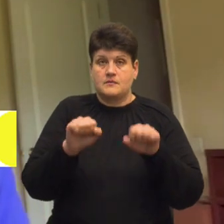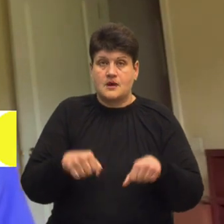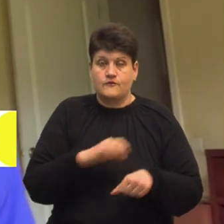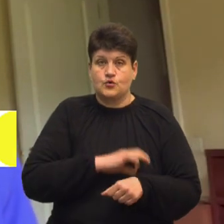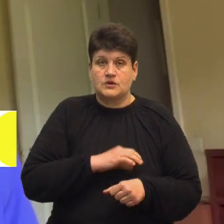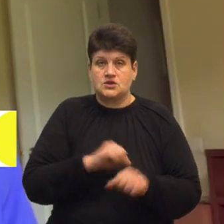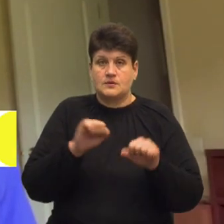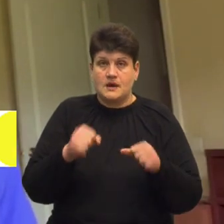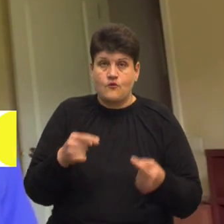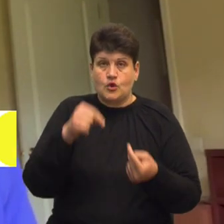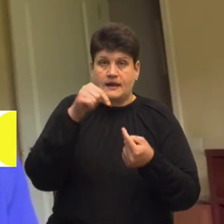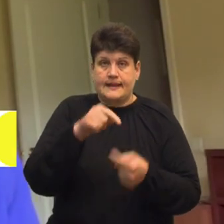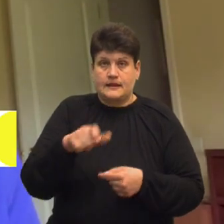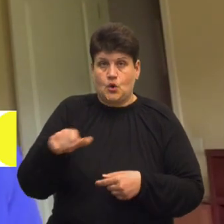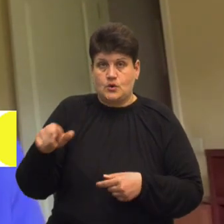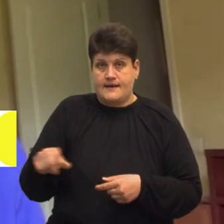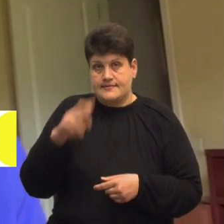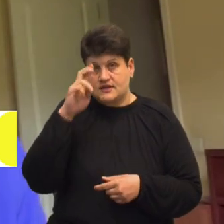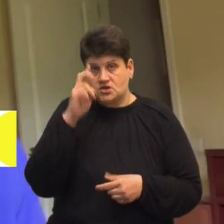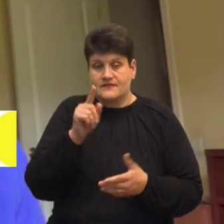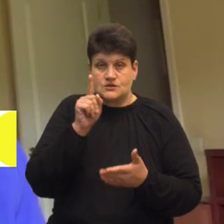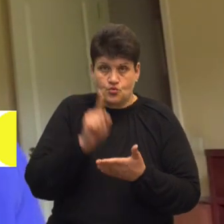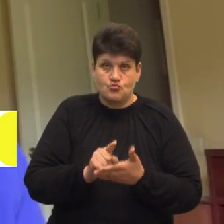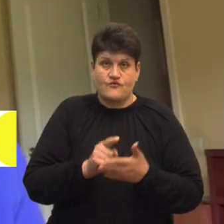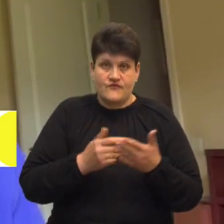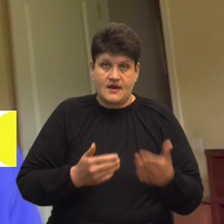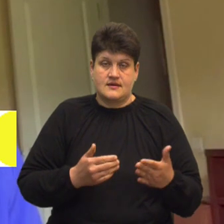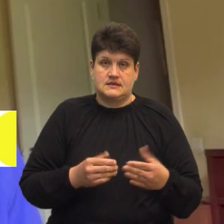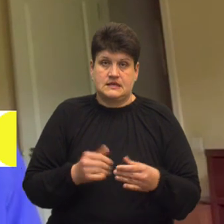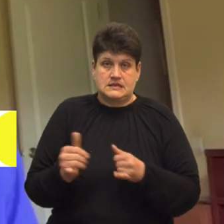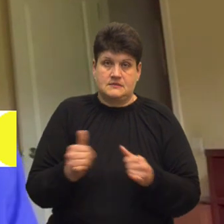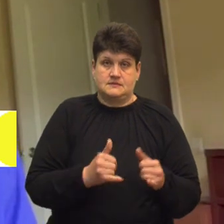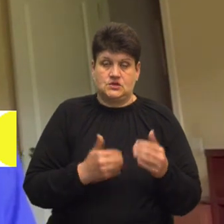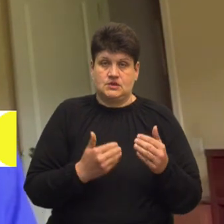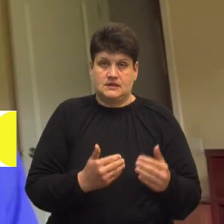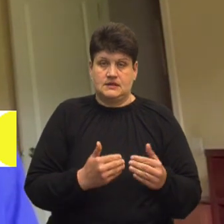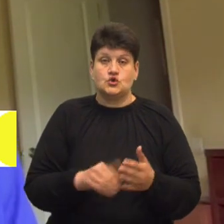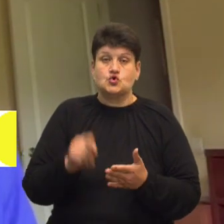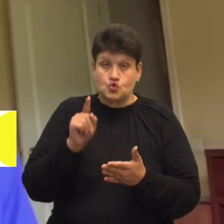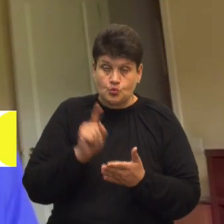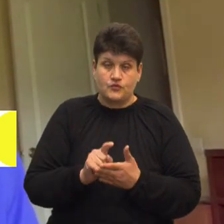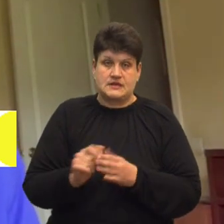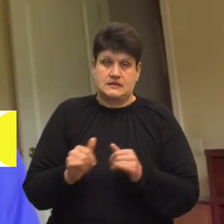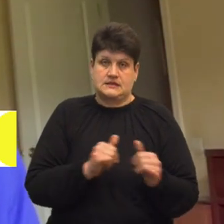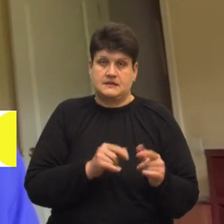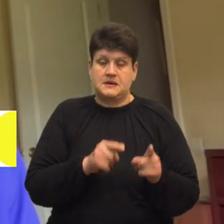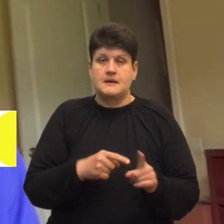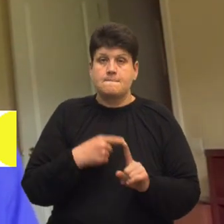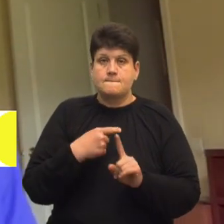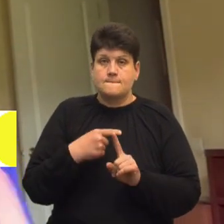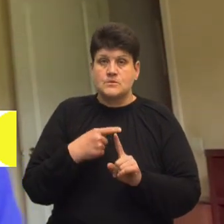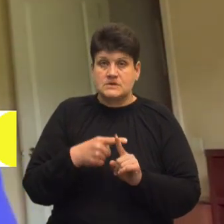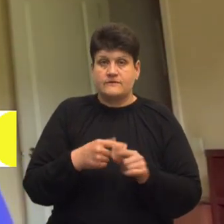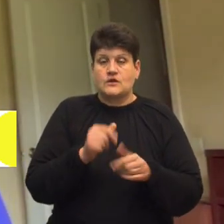конкретних людей. І держава, вона зобов'язана їх забезпечити. Саме зобов'язана і саме про позитивний обов'язок